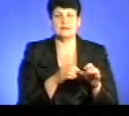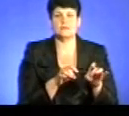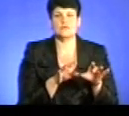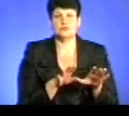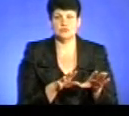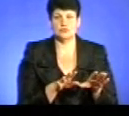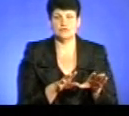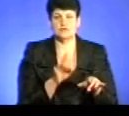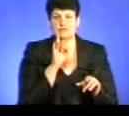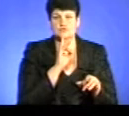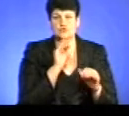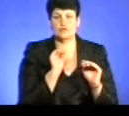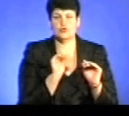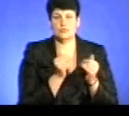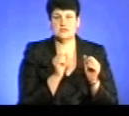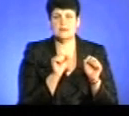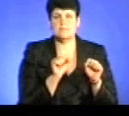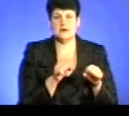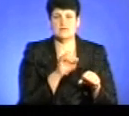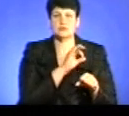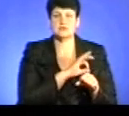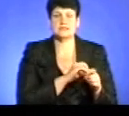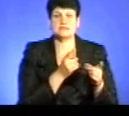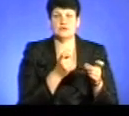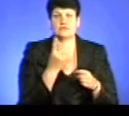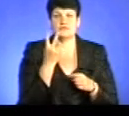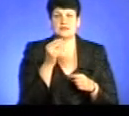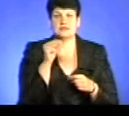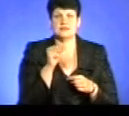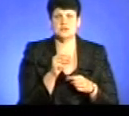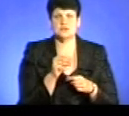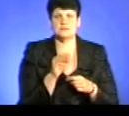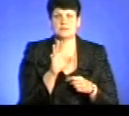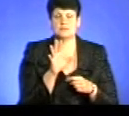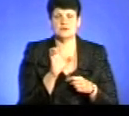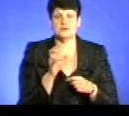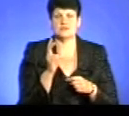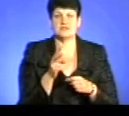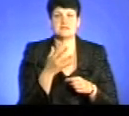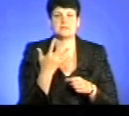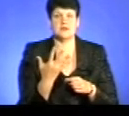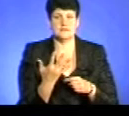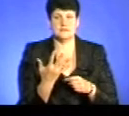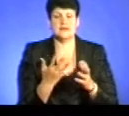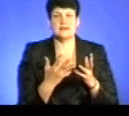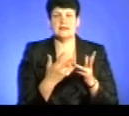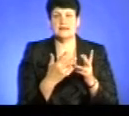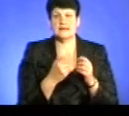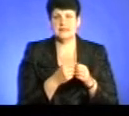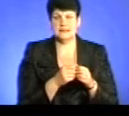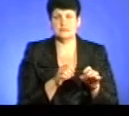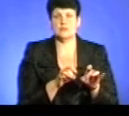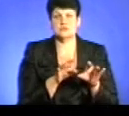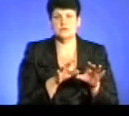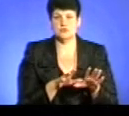про встановлення тимчасового обмеження у праві користування зброєю – 2525. І кількість винесених постанов про